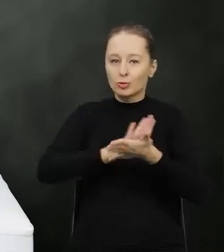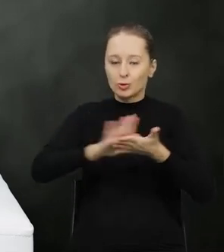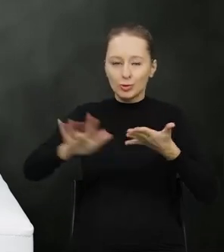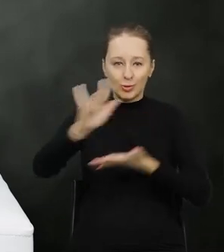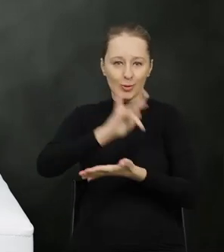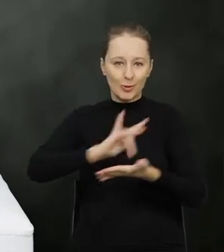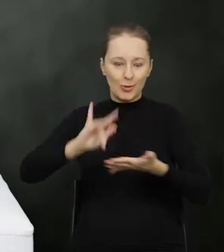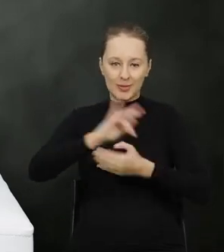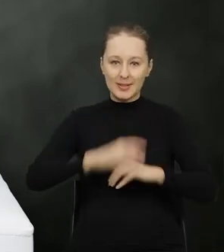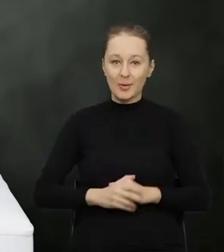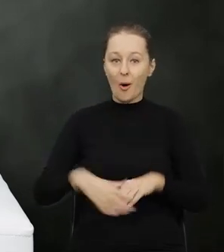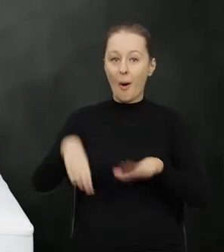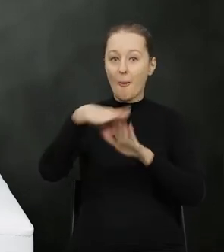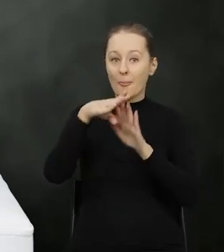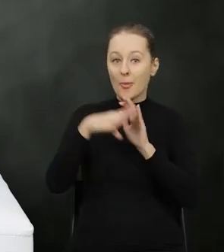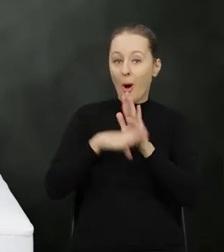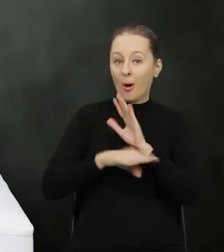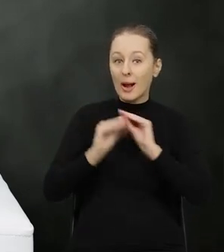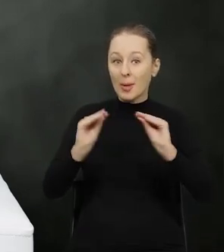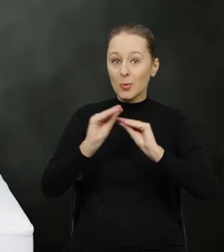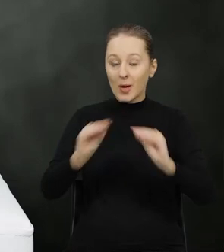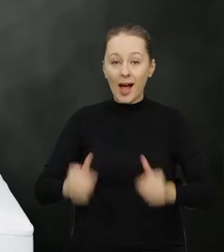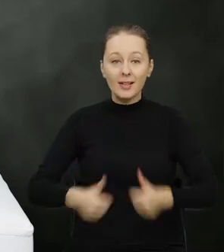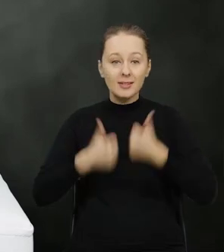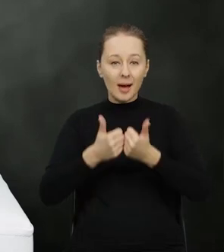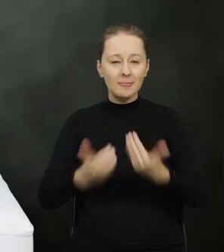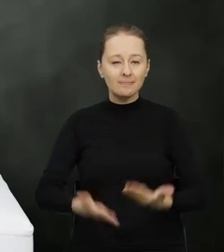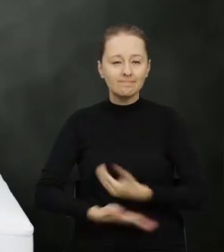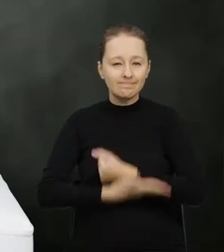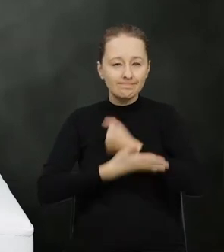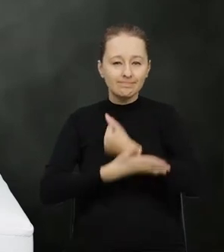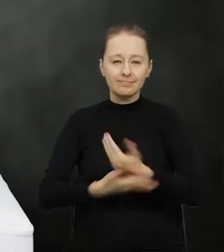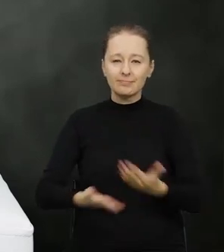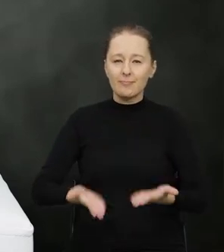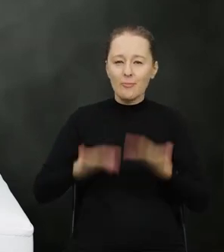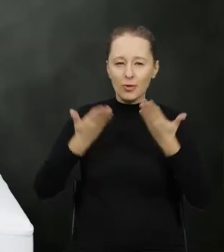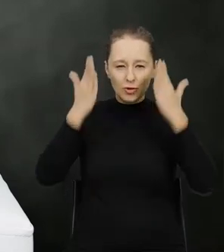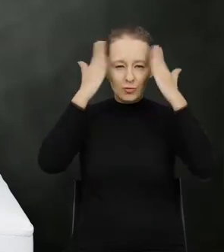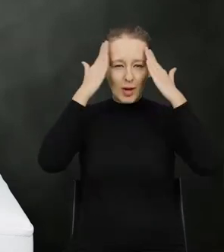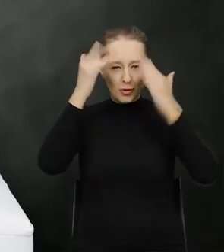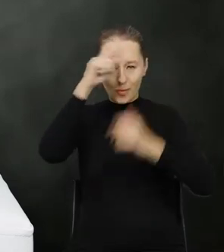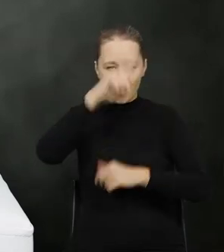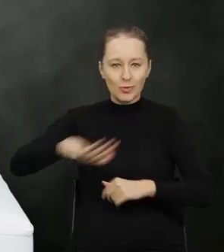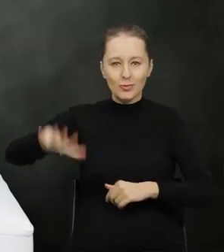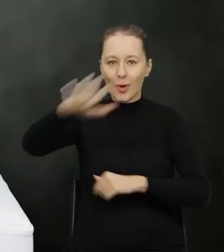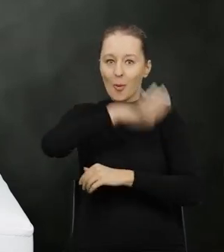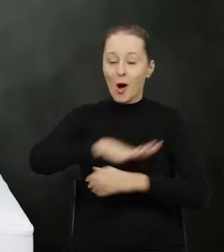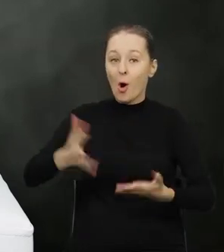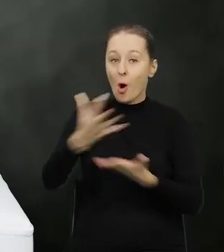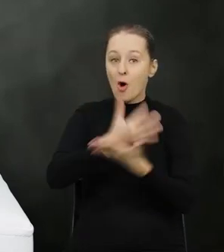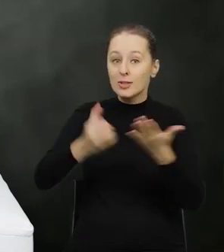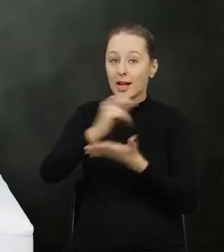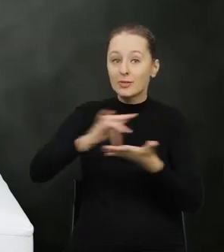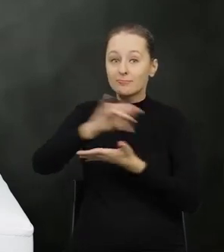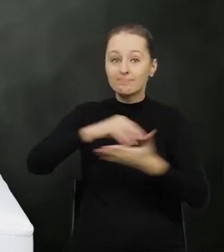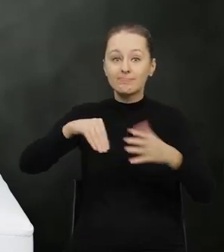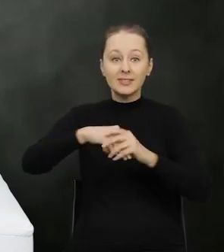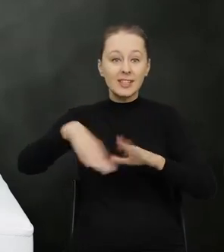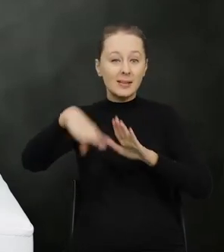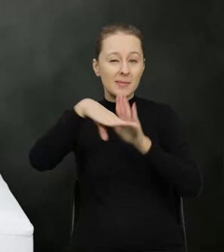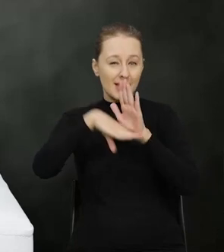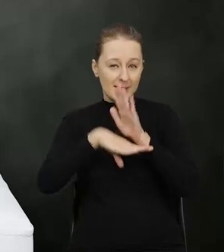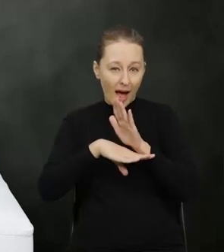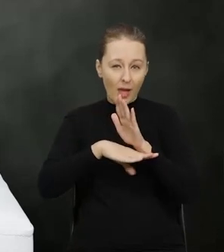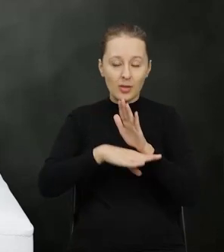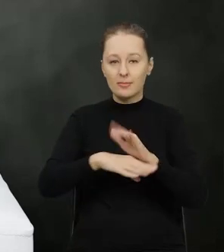Środowiska, program edukacyjno-promocyjny na rzecz wzmocnienia świadomości społecznej, korzystania ze środowiska z poszanowaniem ogólnie przyjętych